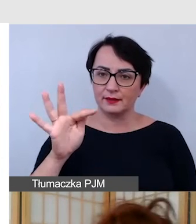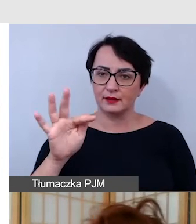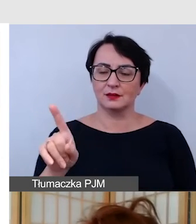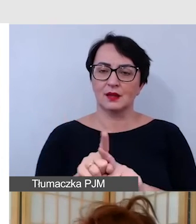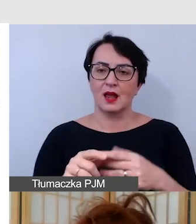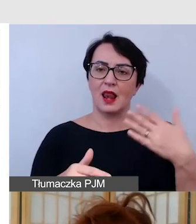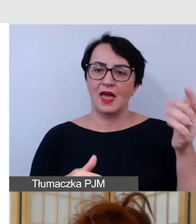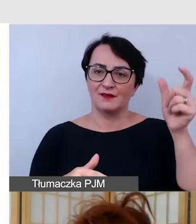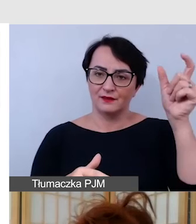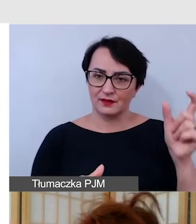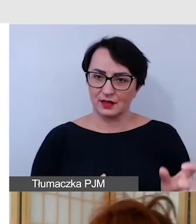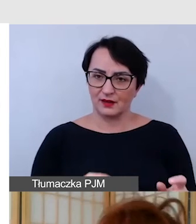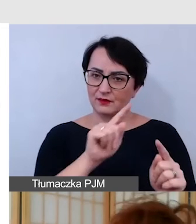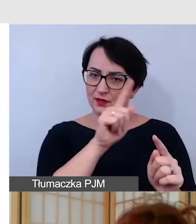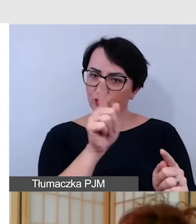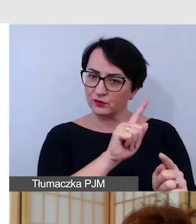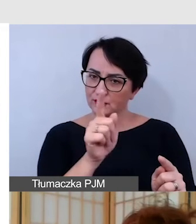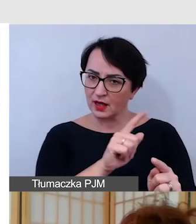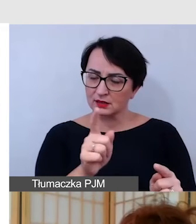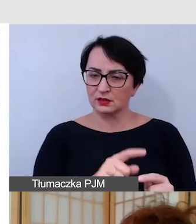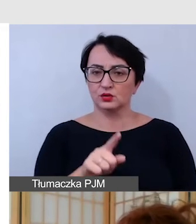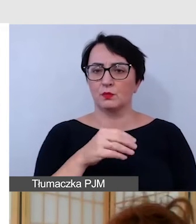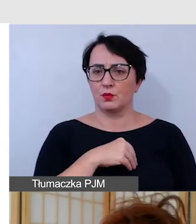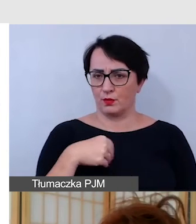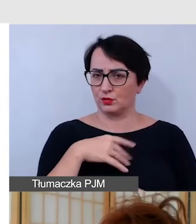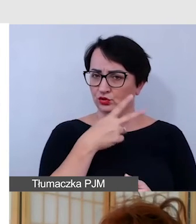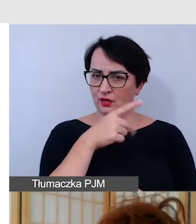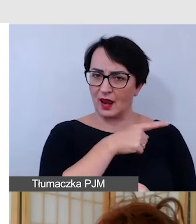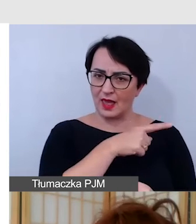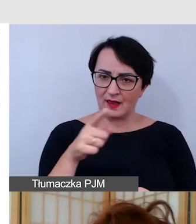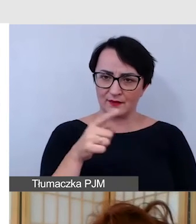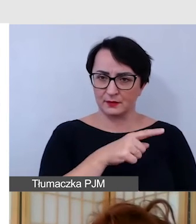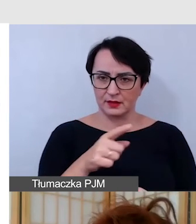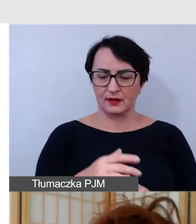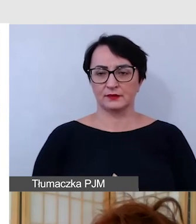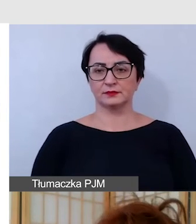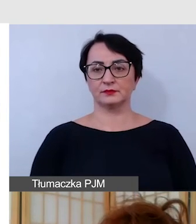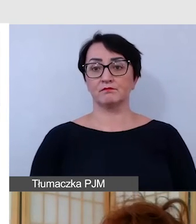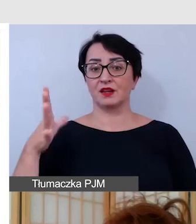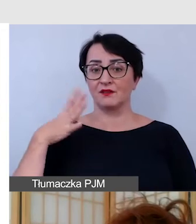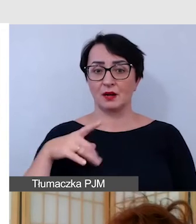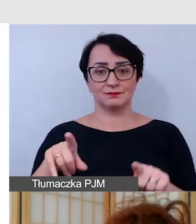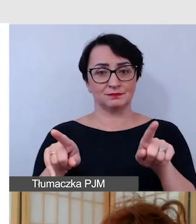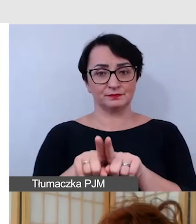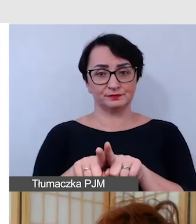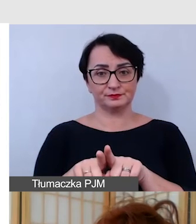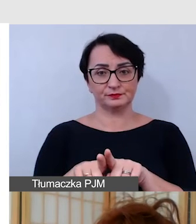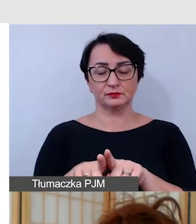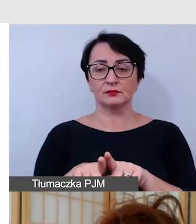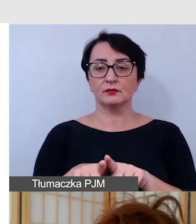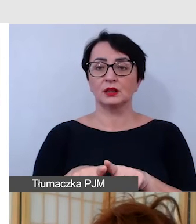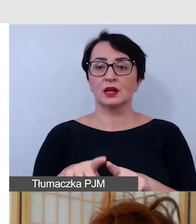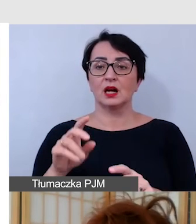krawędzi, bo mówimy tutaj akurat o naszym formie czytania, czyli od lewej do prawej. warto też jakiekolwiek instrukcje